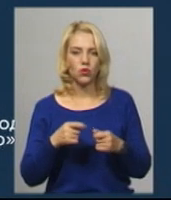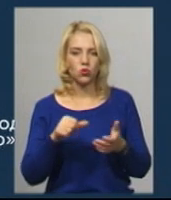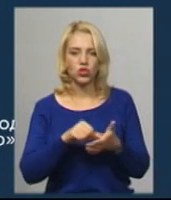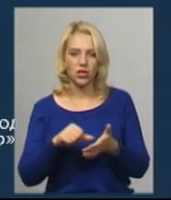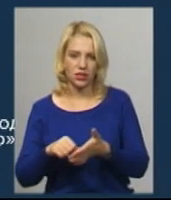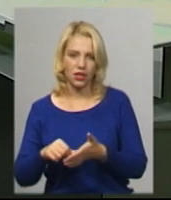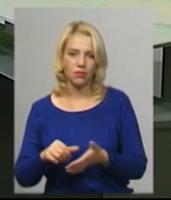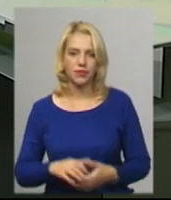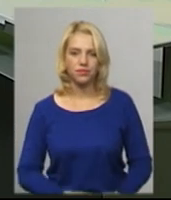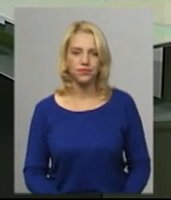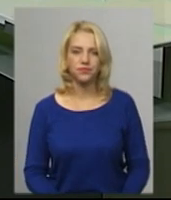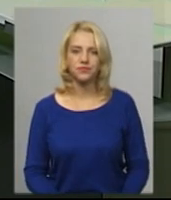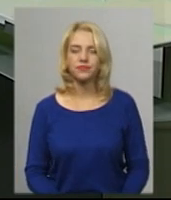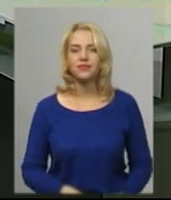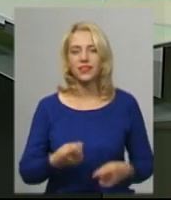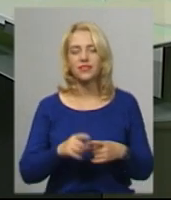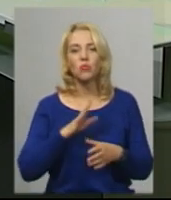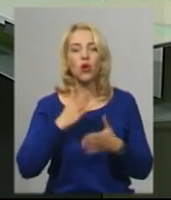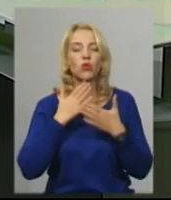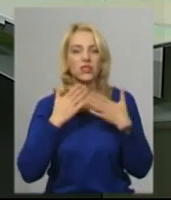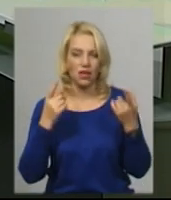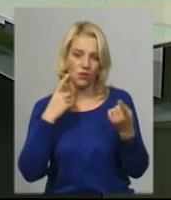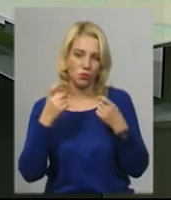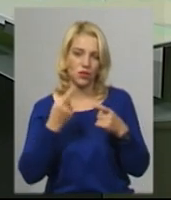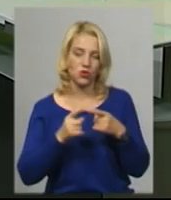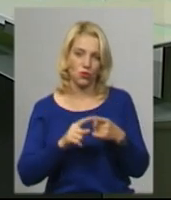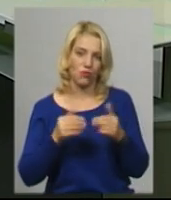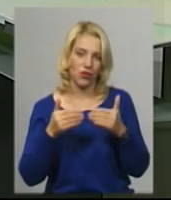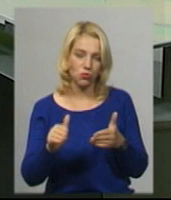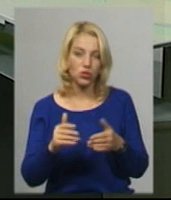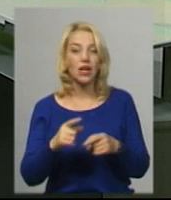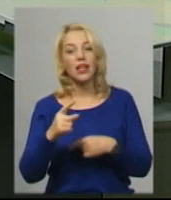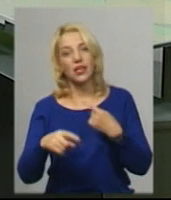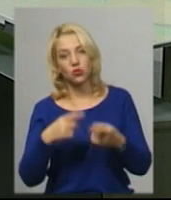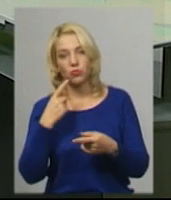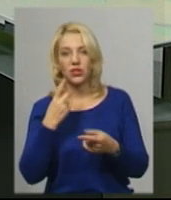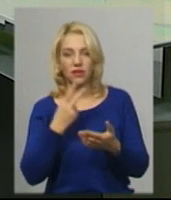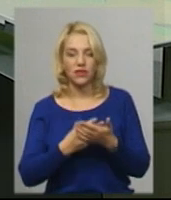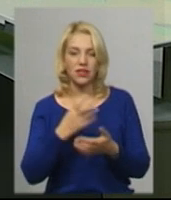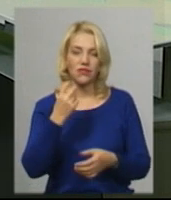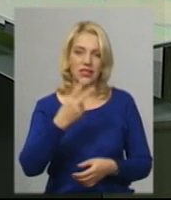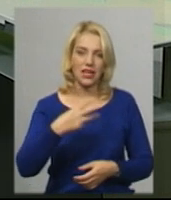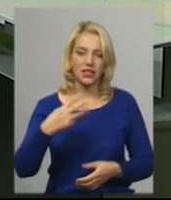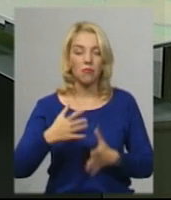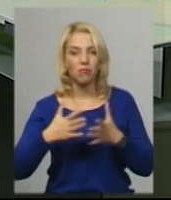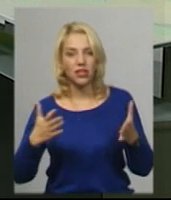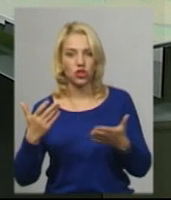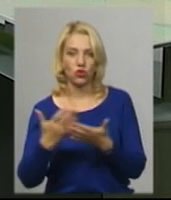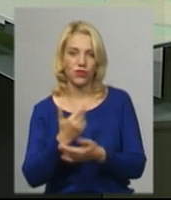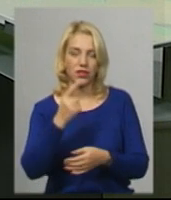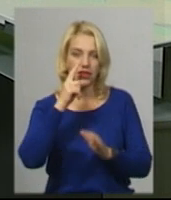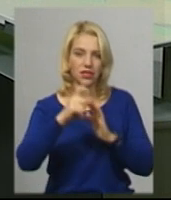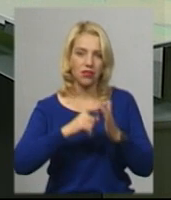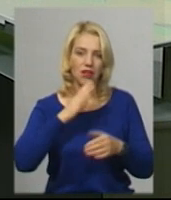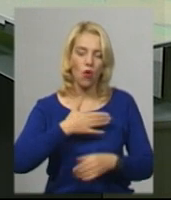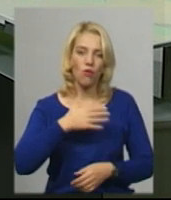фестивалю». Це була остання інформація цього випуску. Наступний дивіться о 20.30. Більше новин ви можете знайти